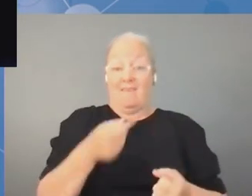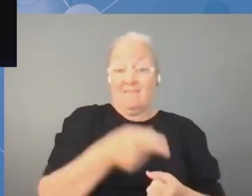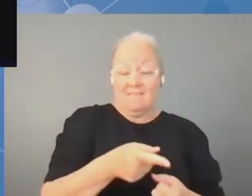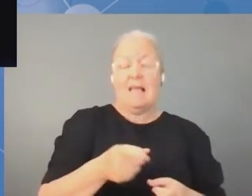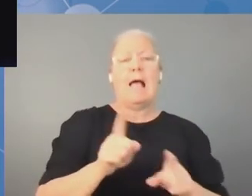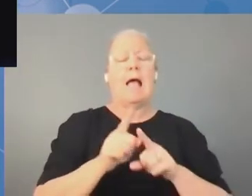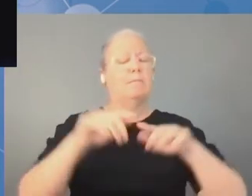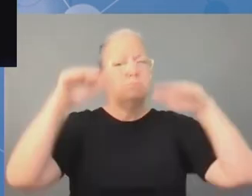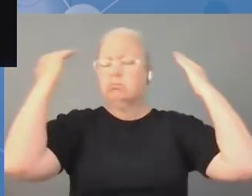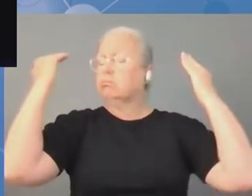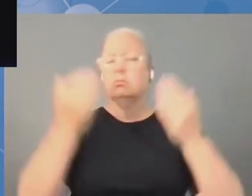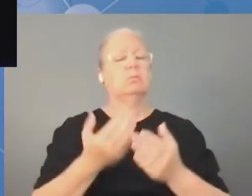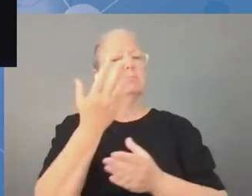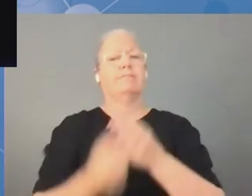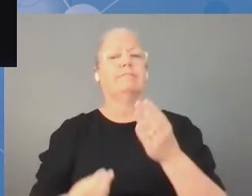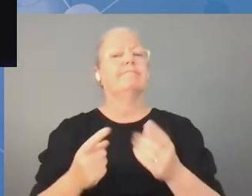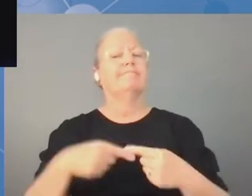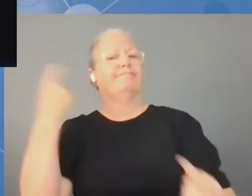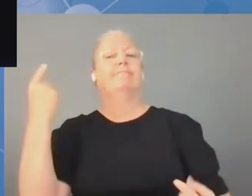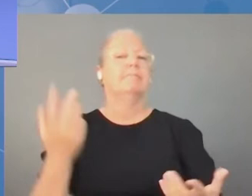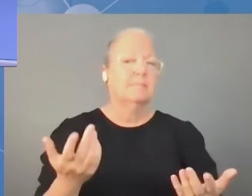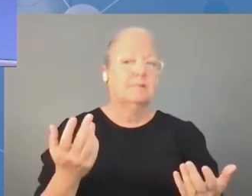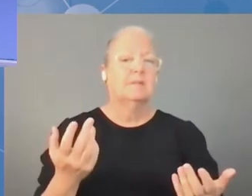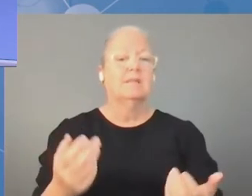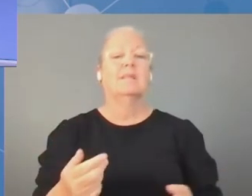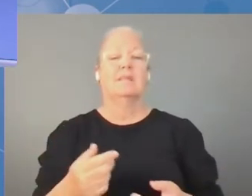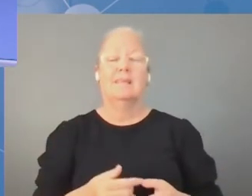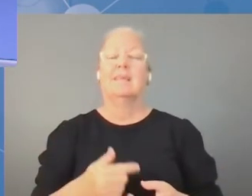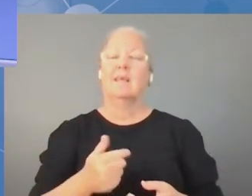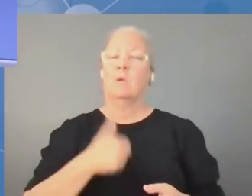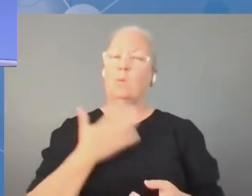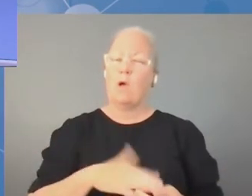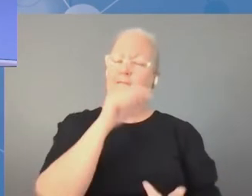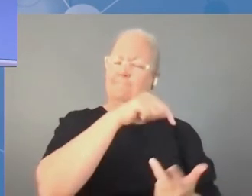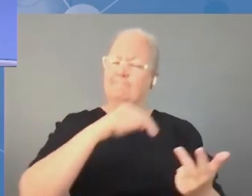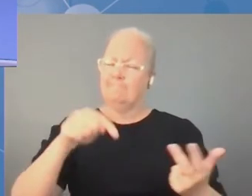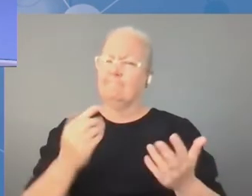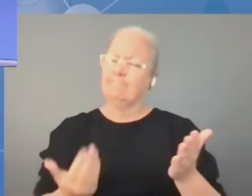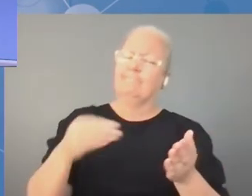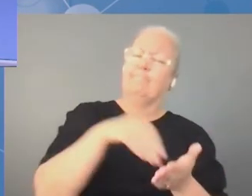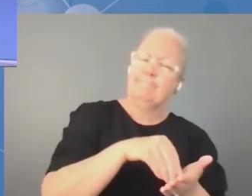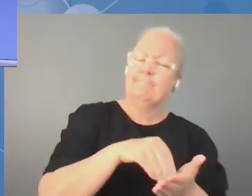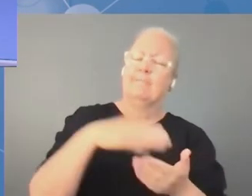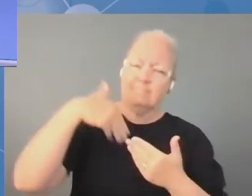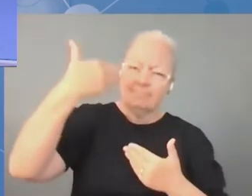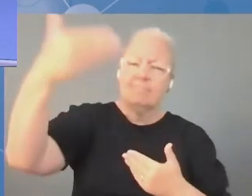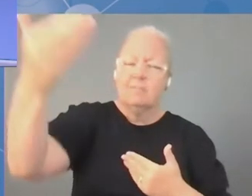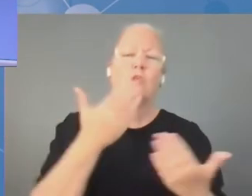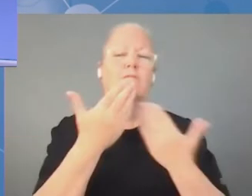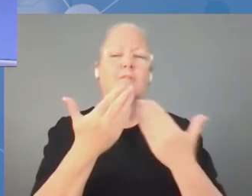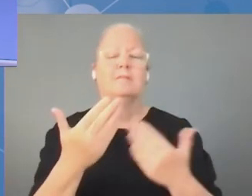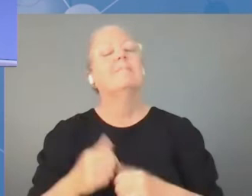platformie Zoom. Myślę, że to powinniśmy wziąć pod uwagę i wydaje mi się, że to mogłaby być praca osób